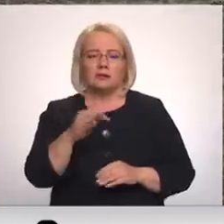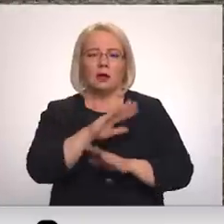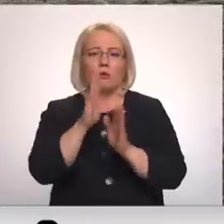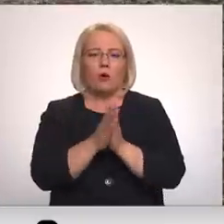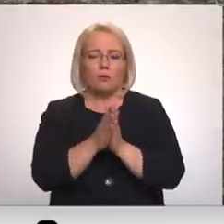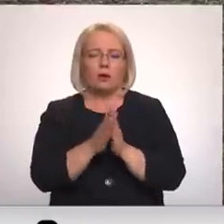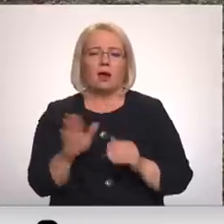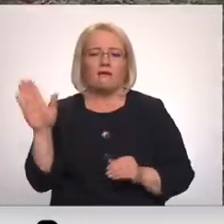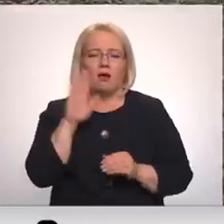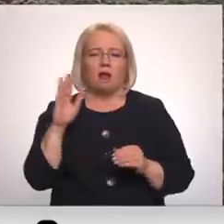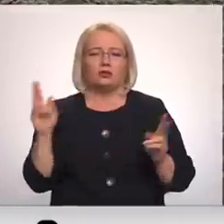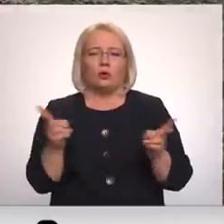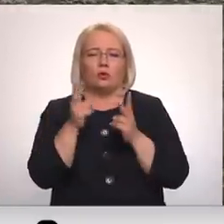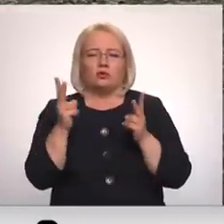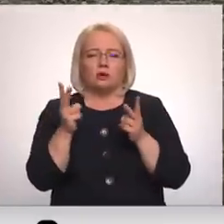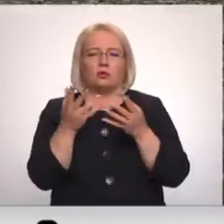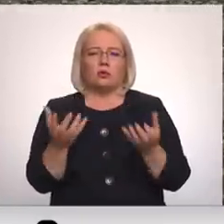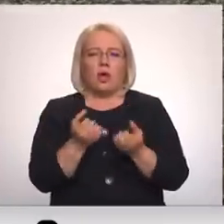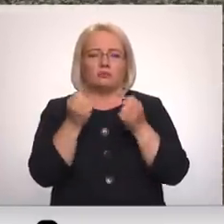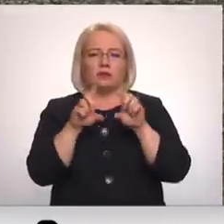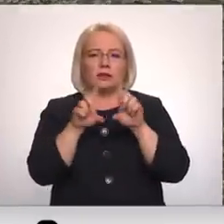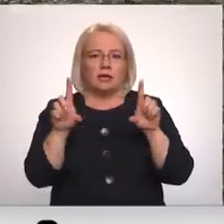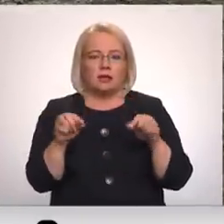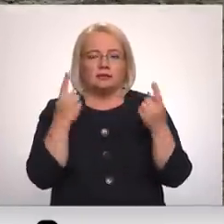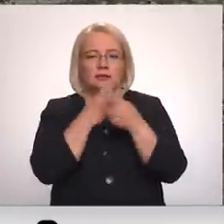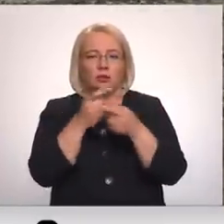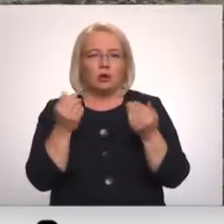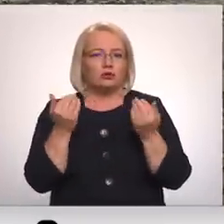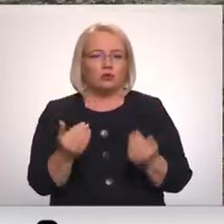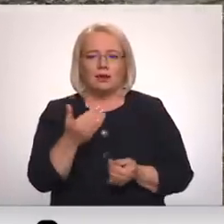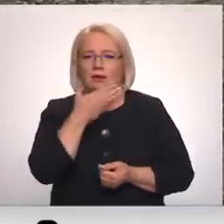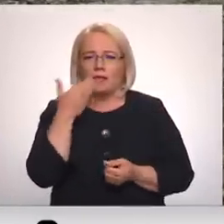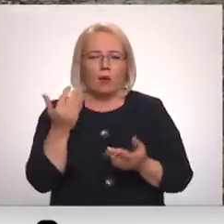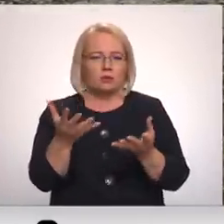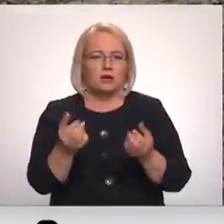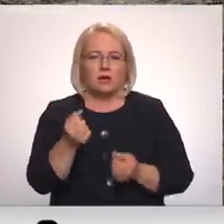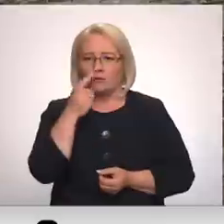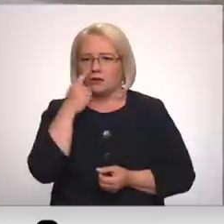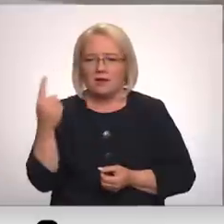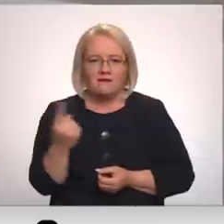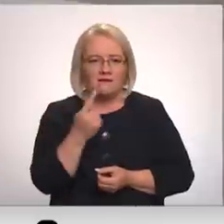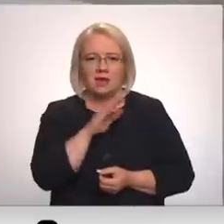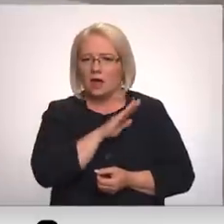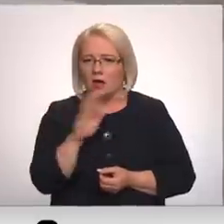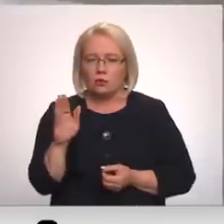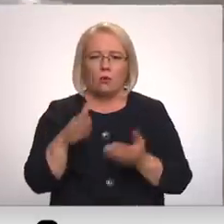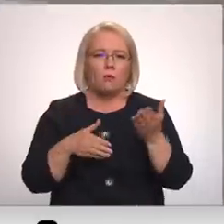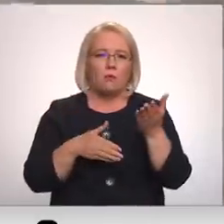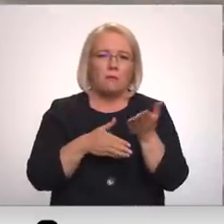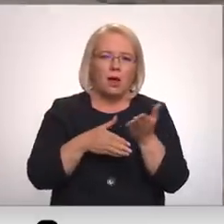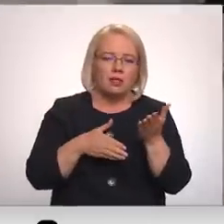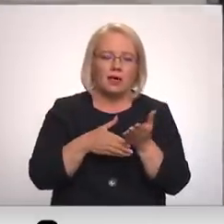ugunsēsības un glābšanas dienas ziņo, ka šodien nav saņēmuši nevienu palīgā